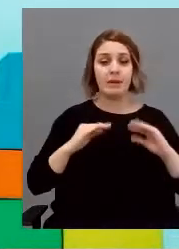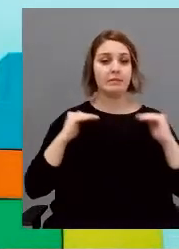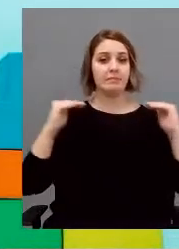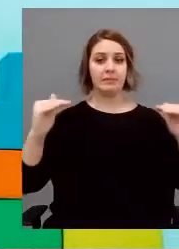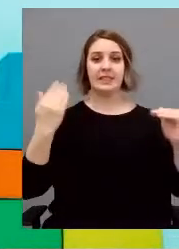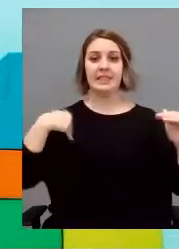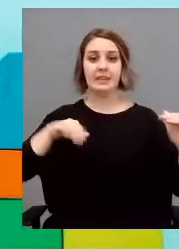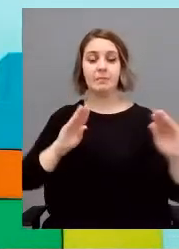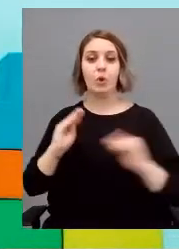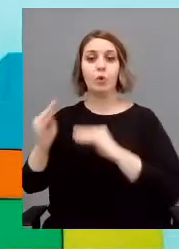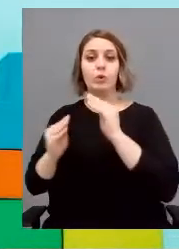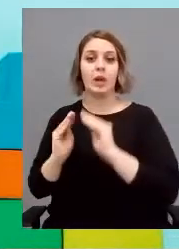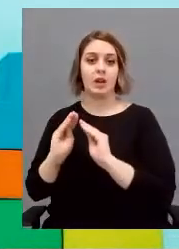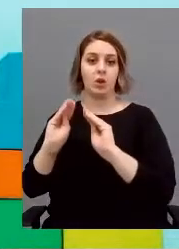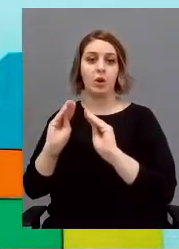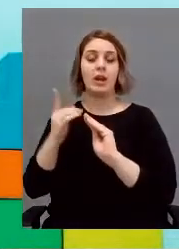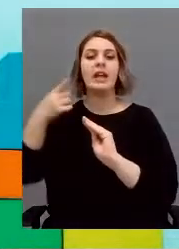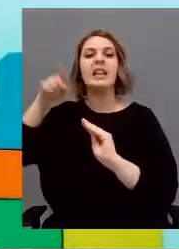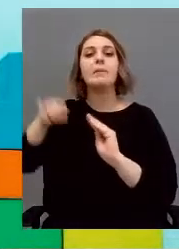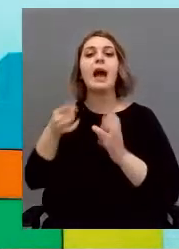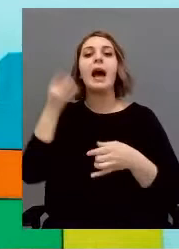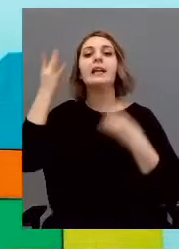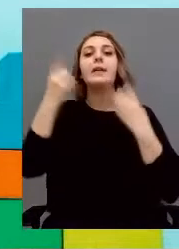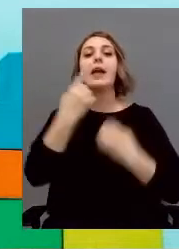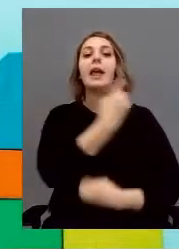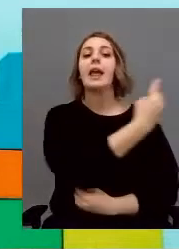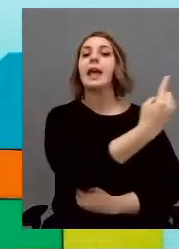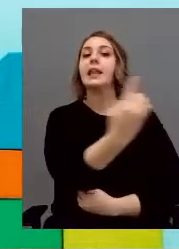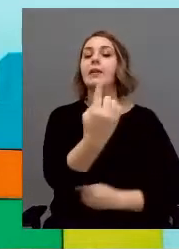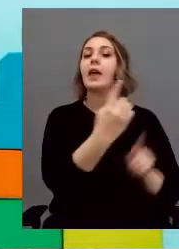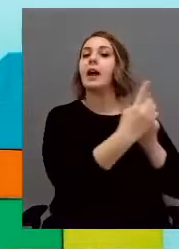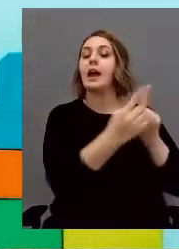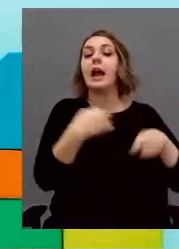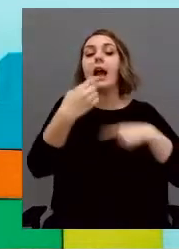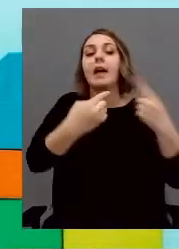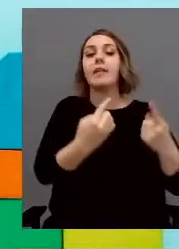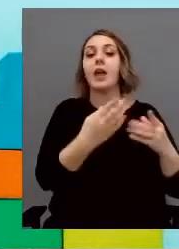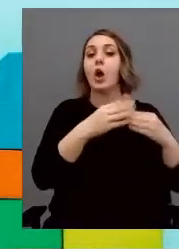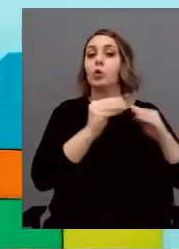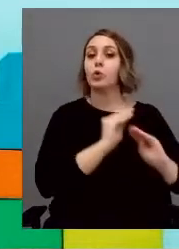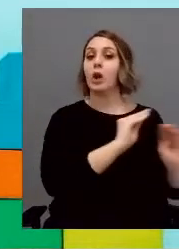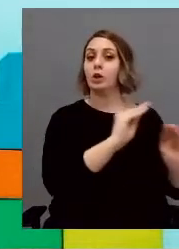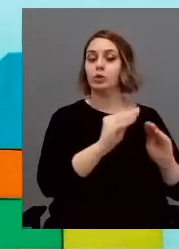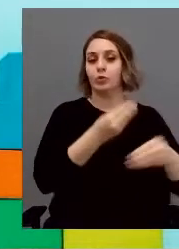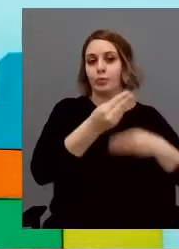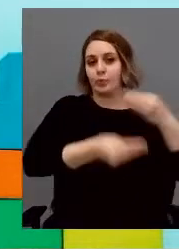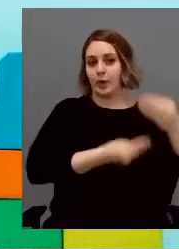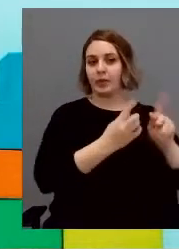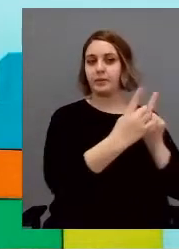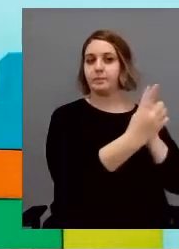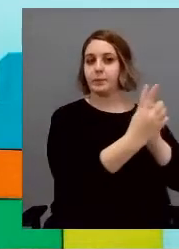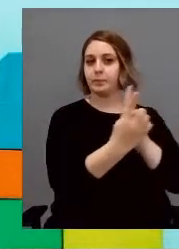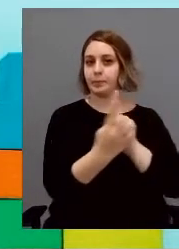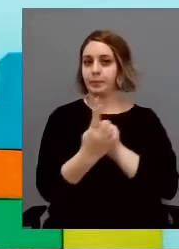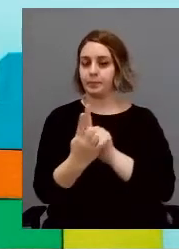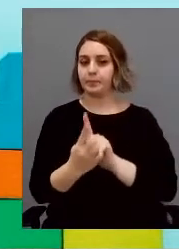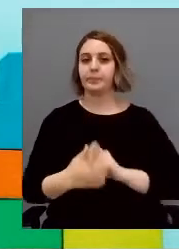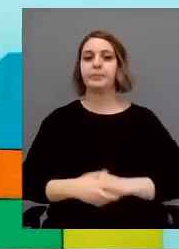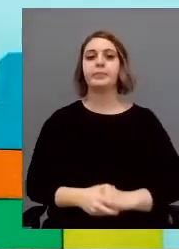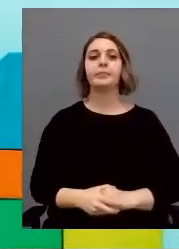le attività individuali che cada giorno si sviluppano. Ok, la prossima.